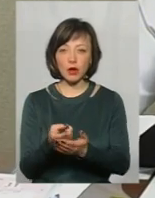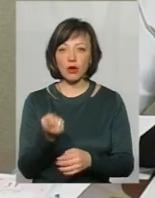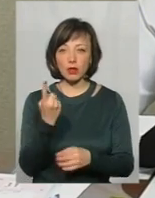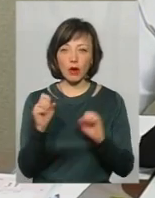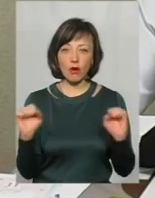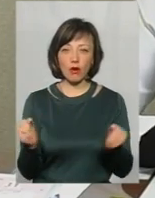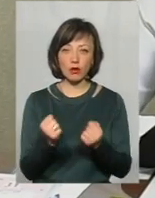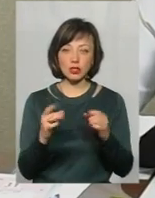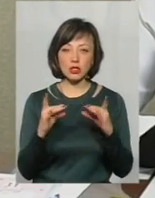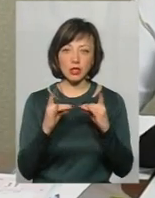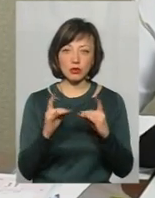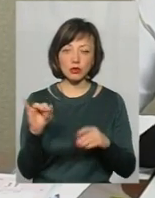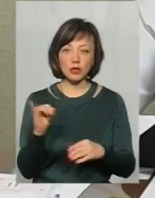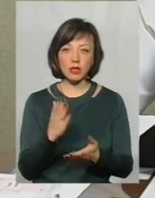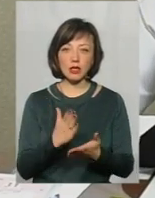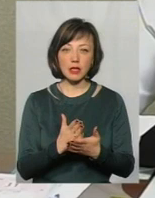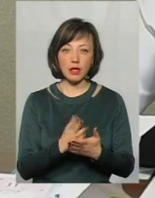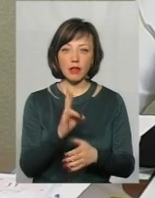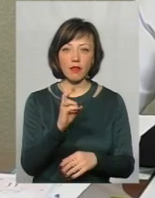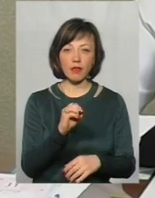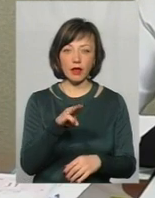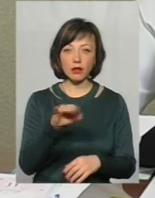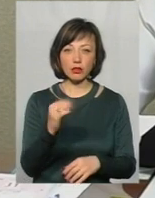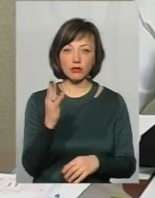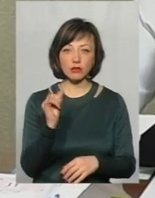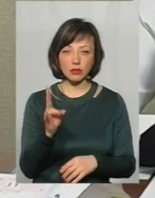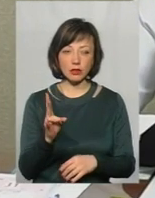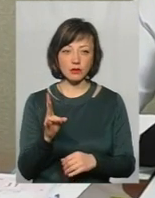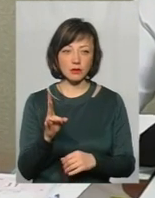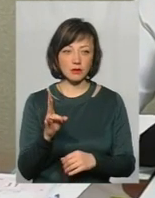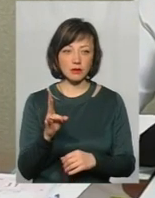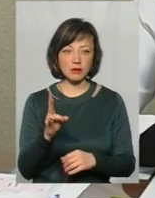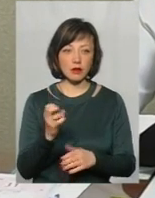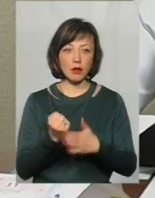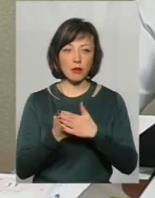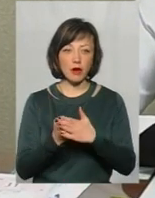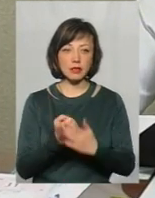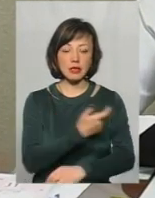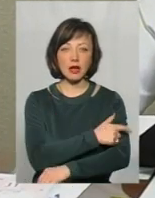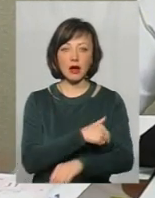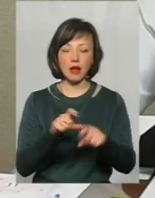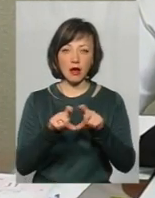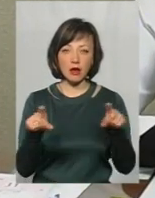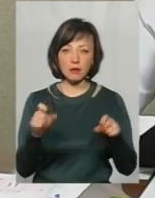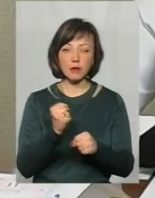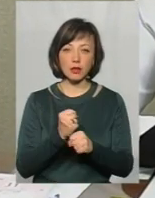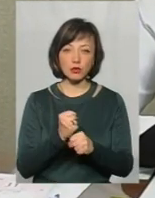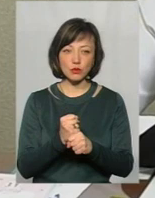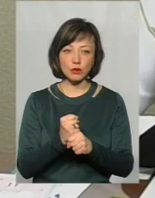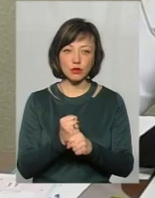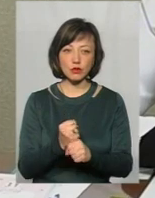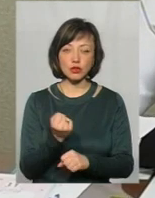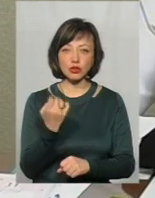охолоджуюче ліжко. І є у Нетішині на базі лікарні, там працює на